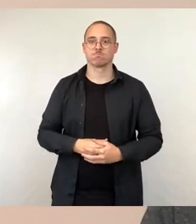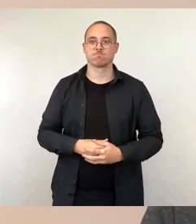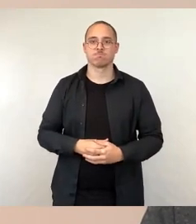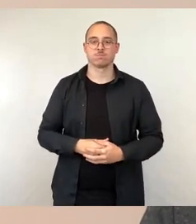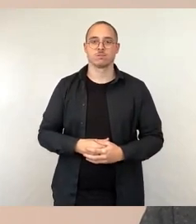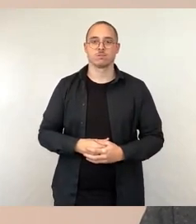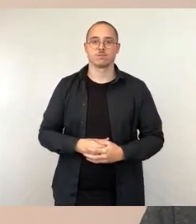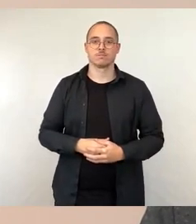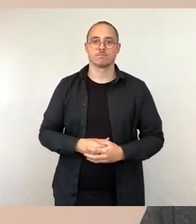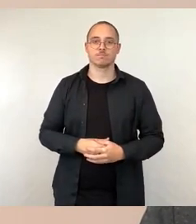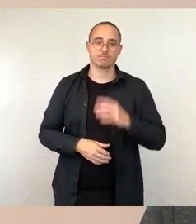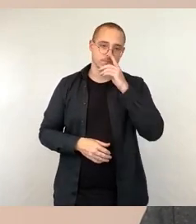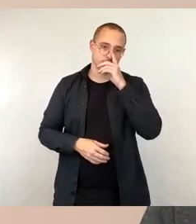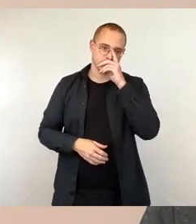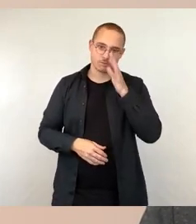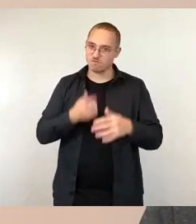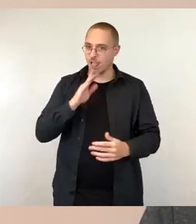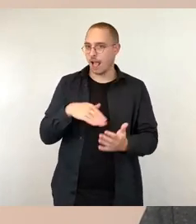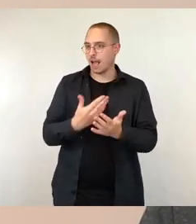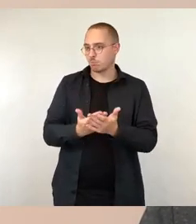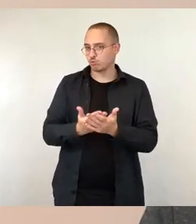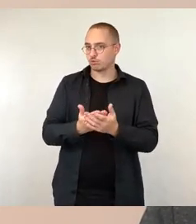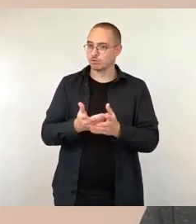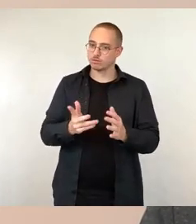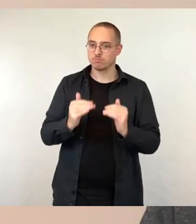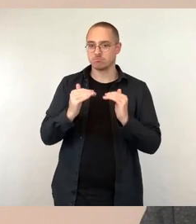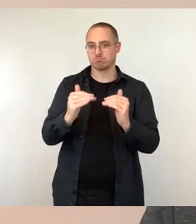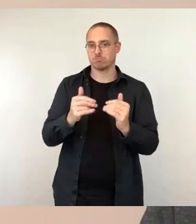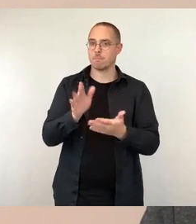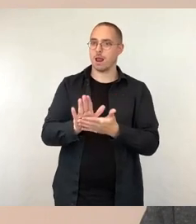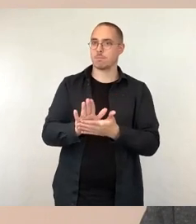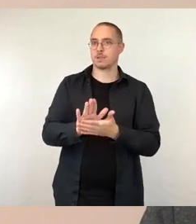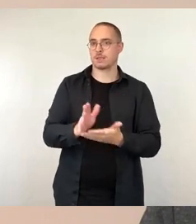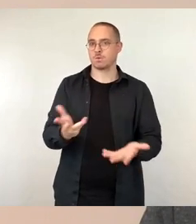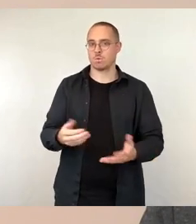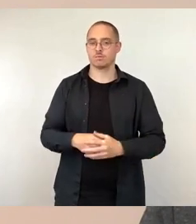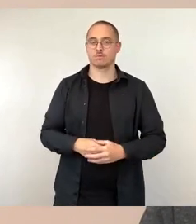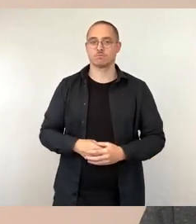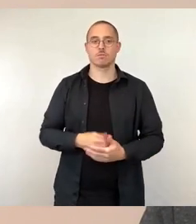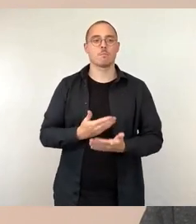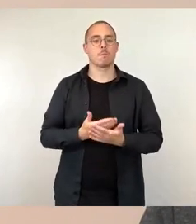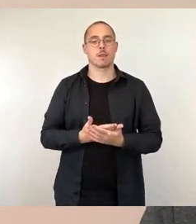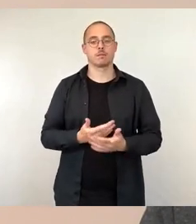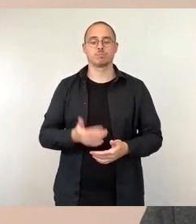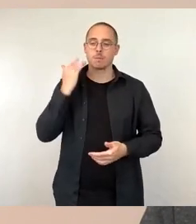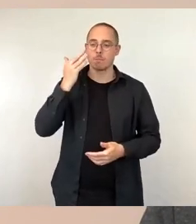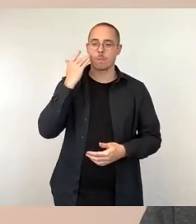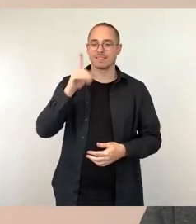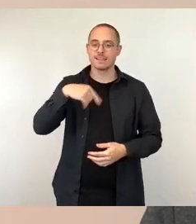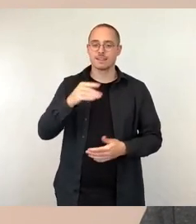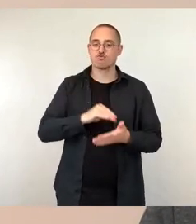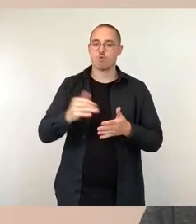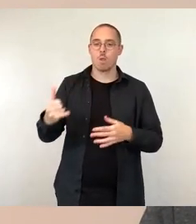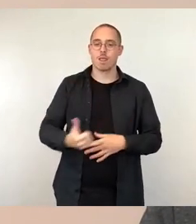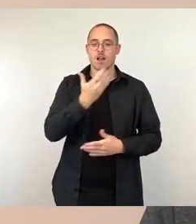Angebot aufrecht zu erhalten. Das heißt, es gibt Überlegungen unterjährig im nächsten Schuljahr nochmal eine erneute Entgelterhöhung vorzusehen.